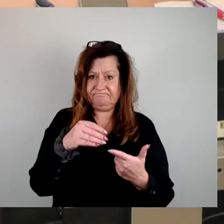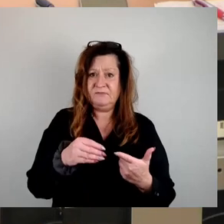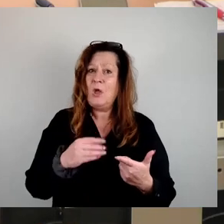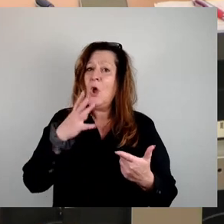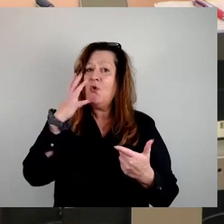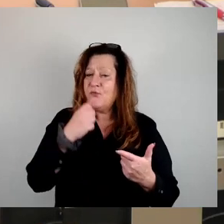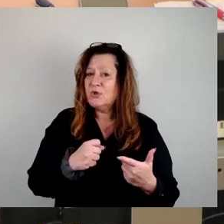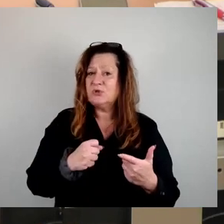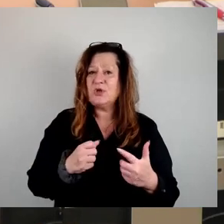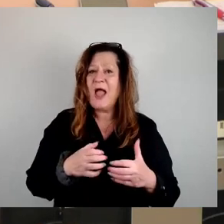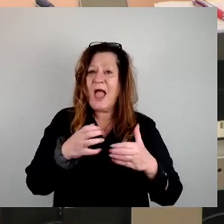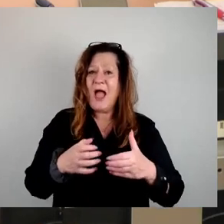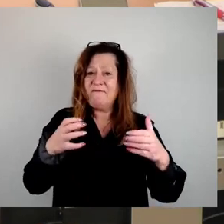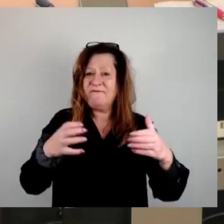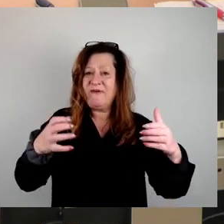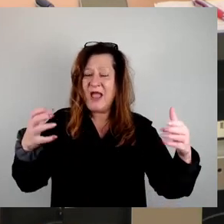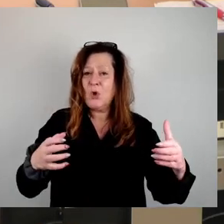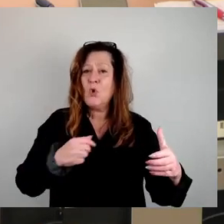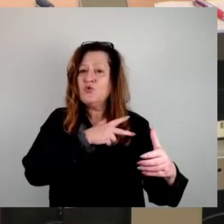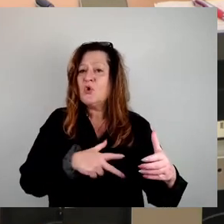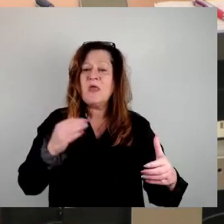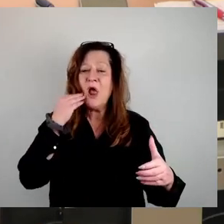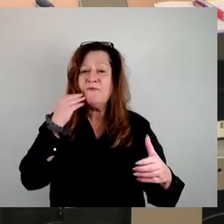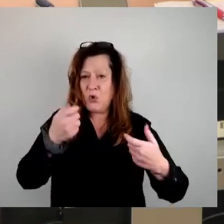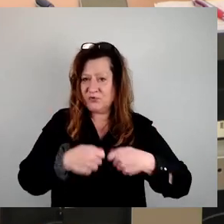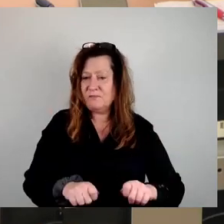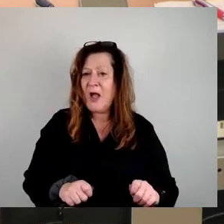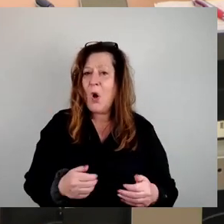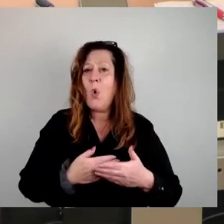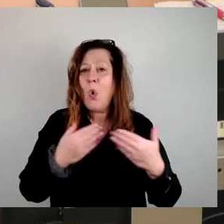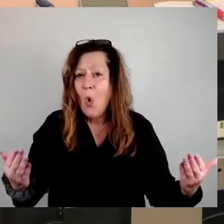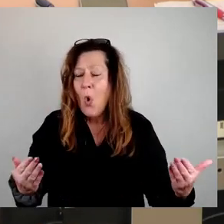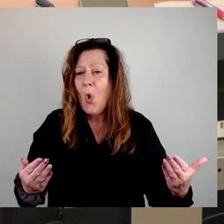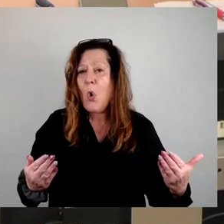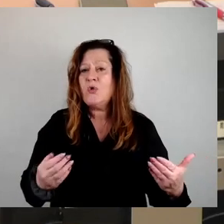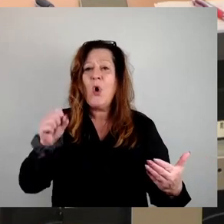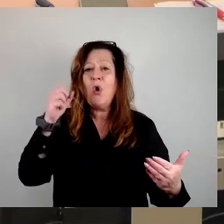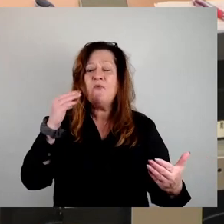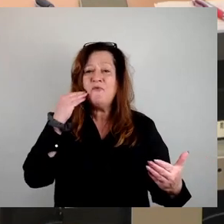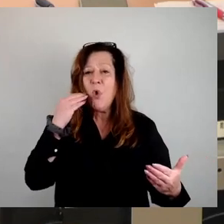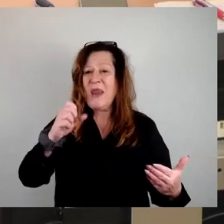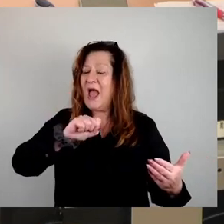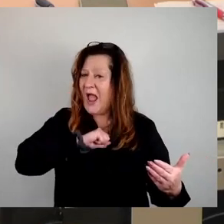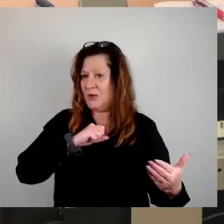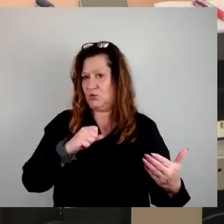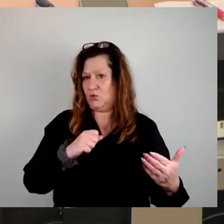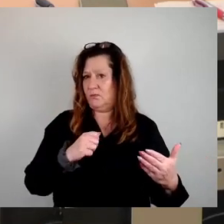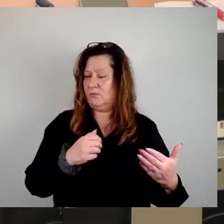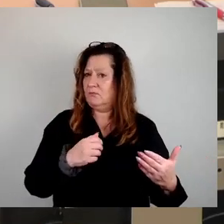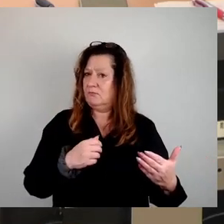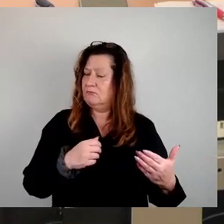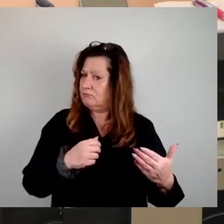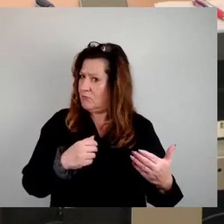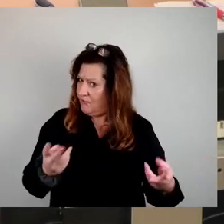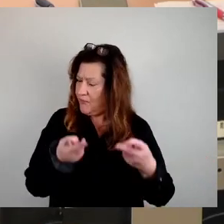Gebiete mit sozialem Wohnungsbau oder setzen wir Zeichen für die Bildung von Wohneigentum? Die Entwicklungsflächen am Jonsbacher